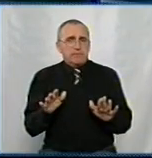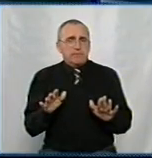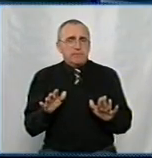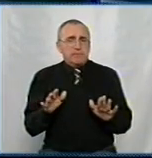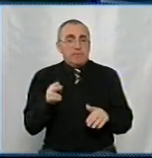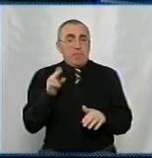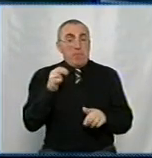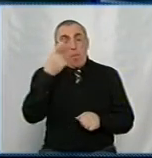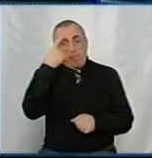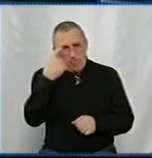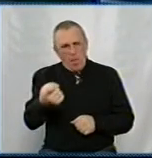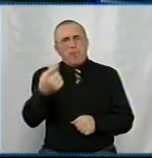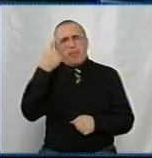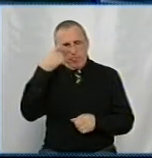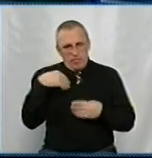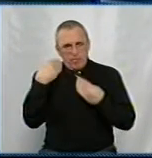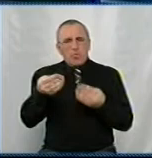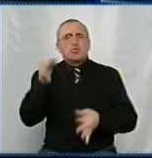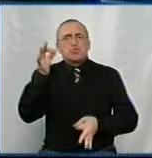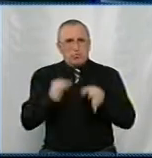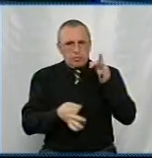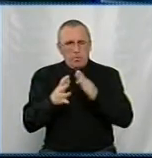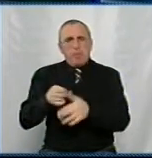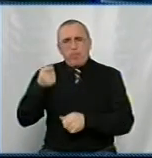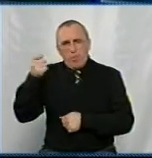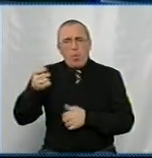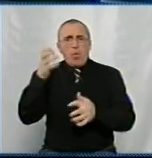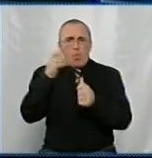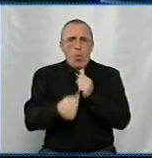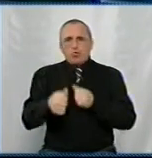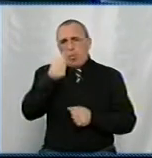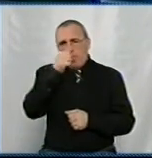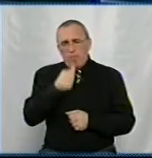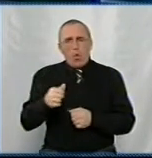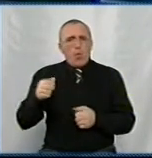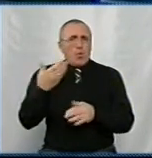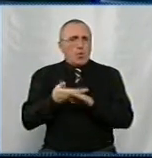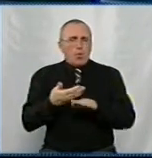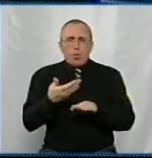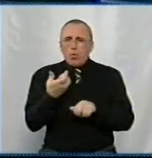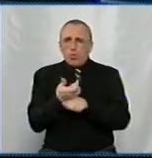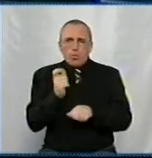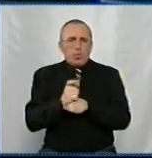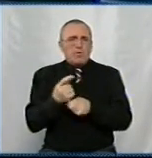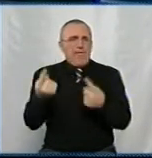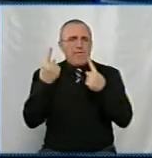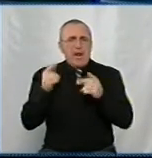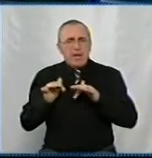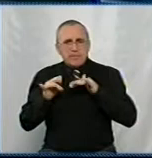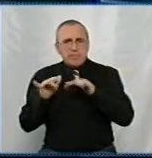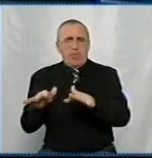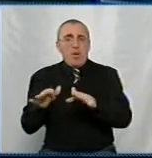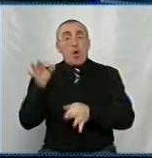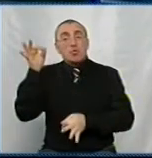Знаєте, попередження надавалися. На суди ми подаємо кожного місяця. Дуже великі справи подаємо на суд.